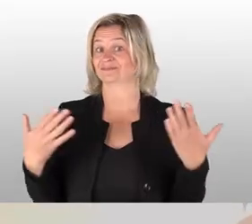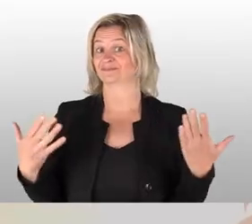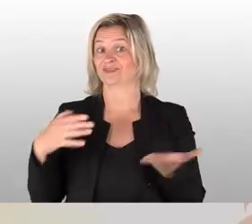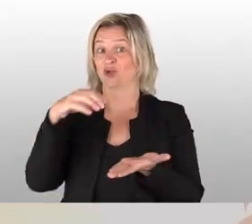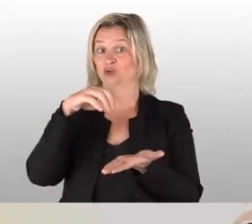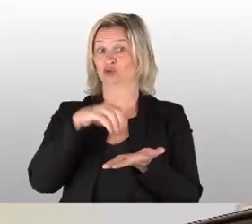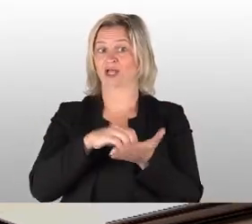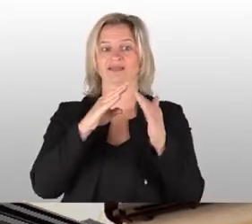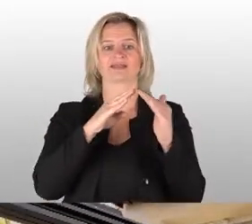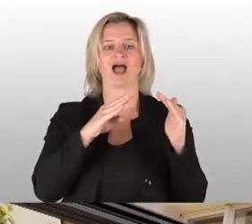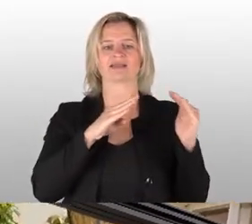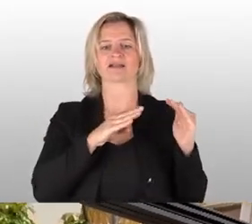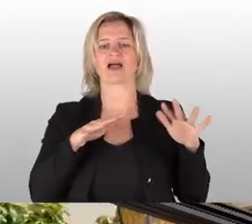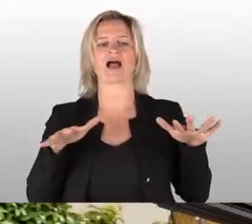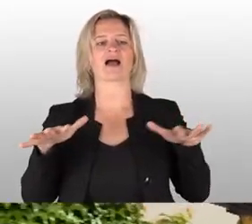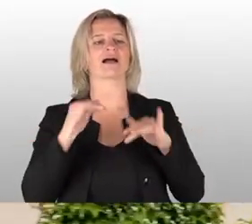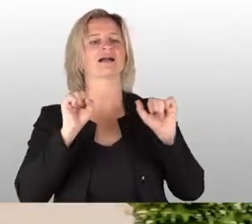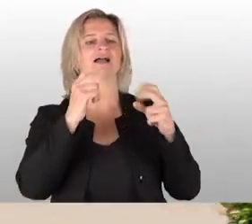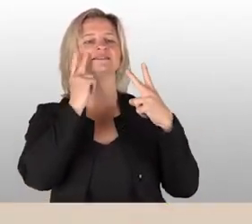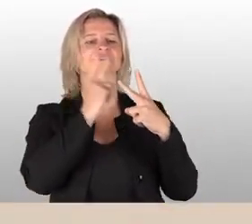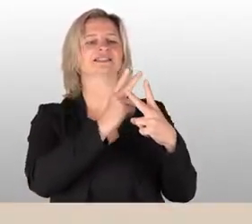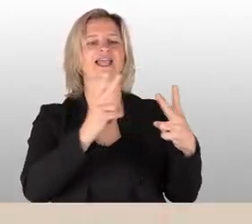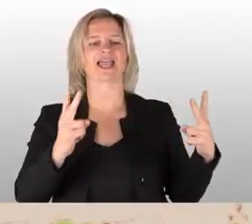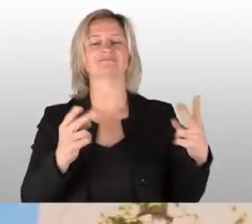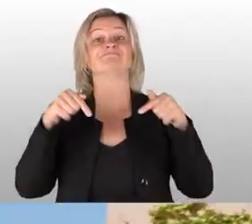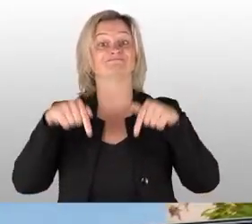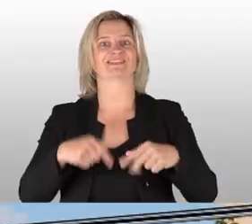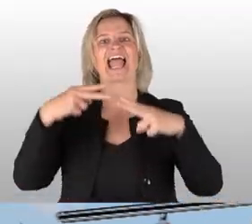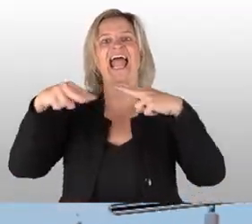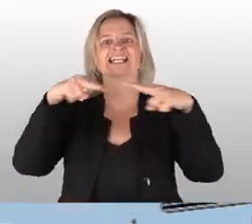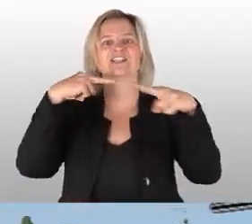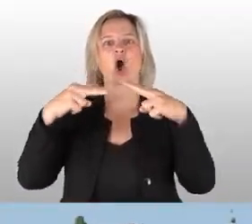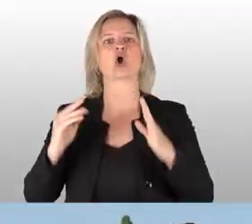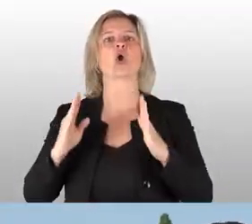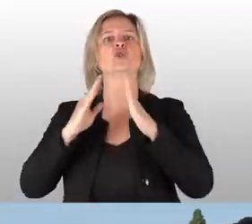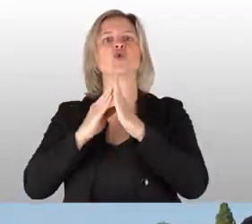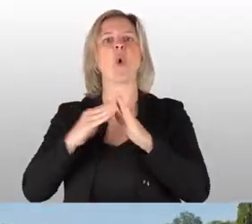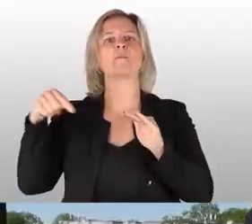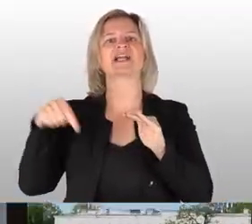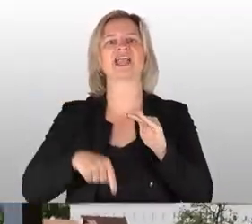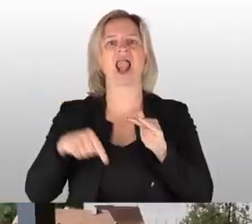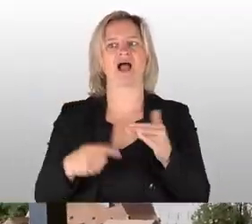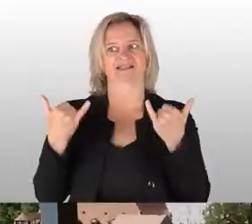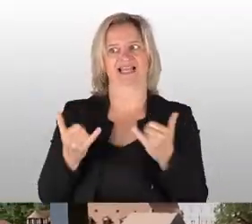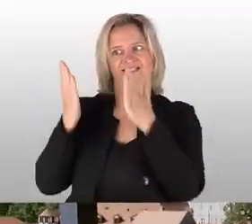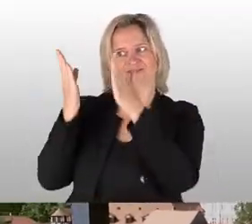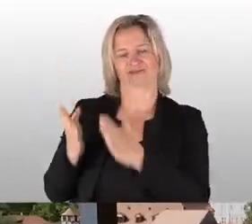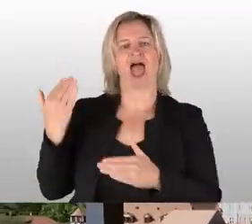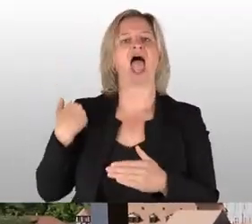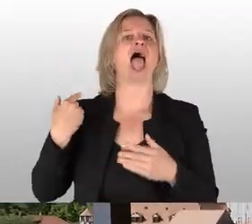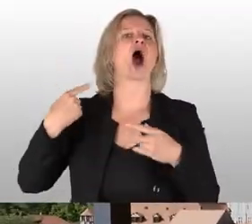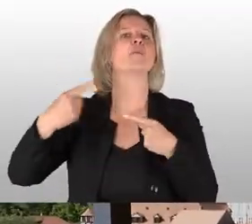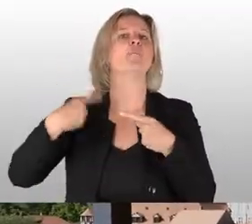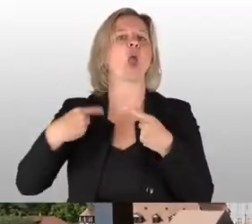So, über den Dächern der Stadt sind wir jetzt hier im Restaurant Domkeller. An meiner Seite steht Herr Müller und der stellt sich, glaube ich,